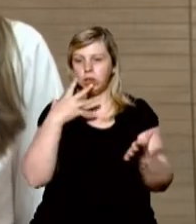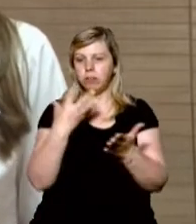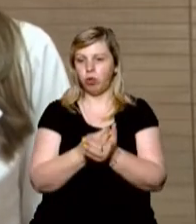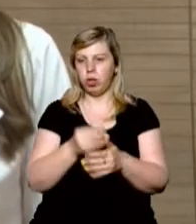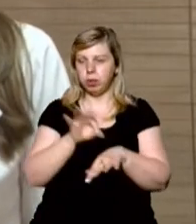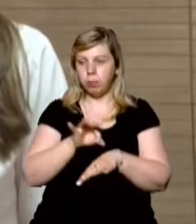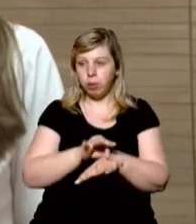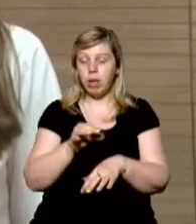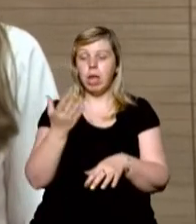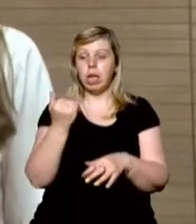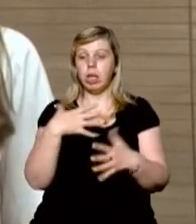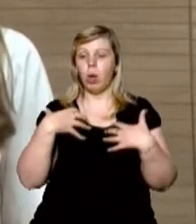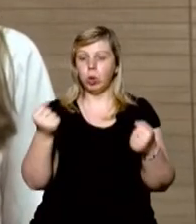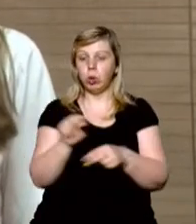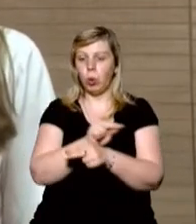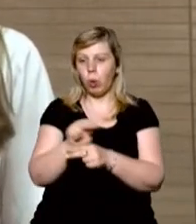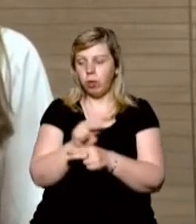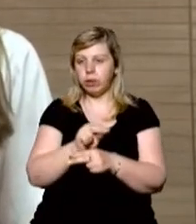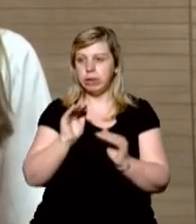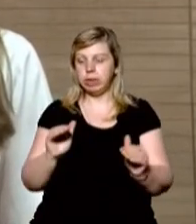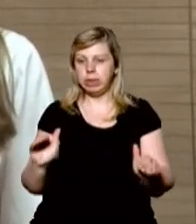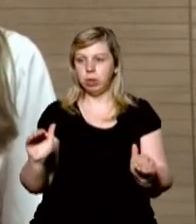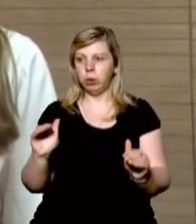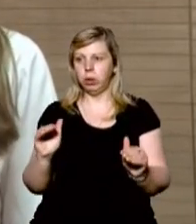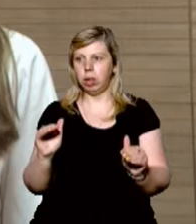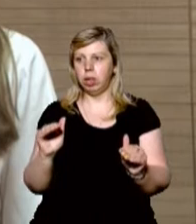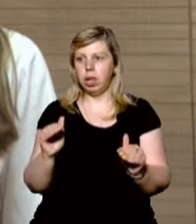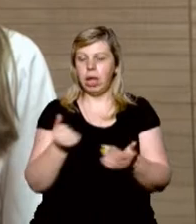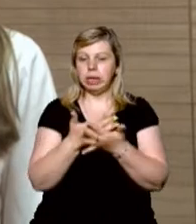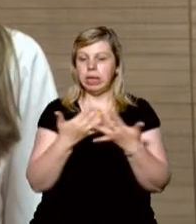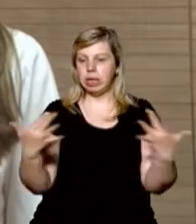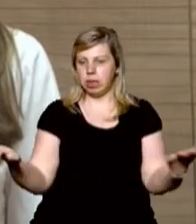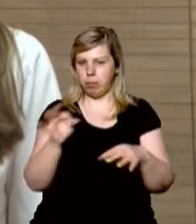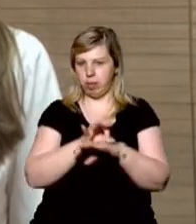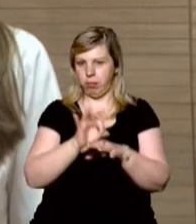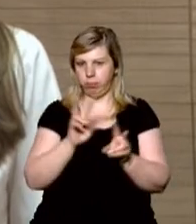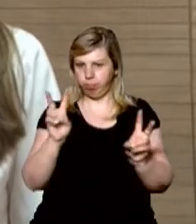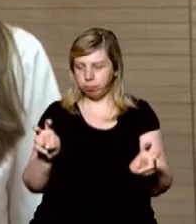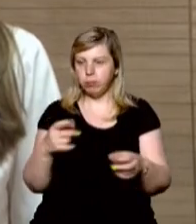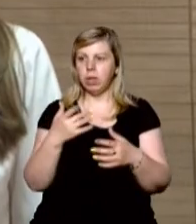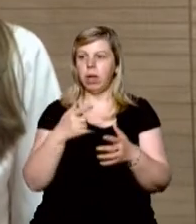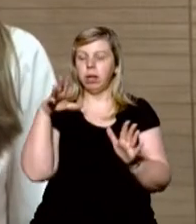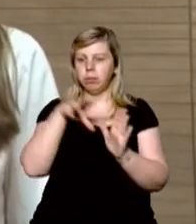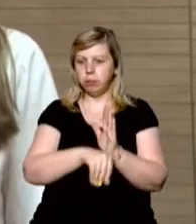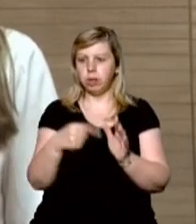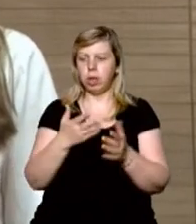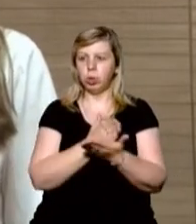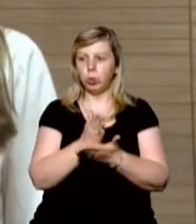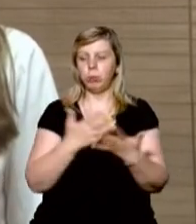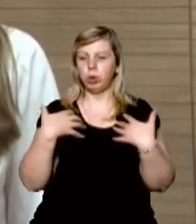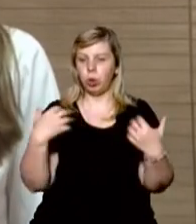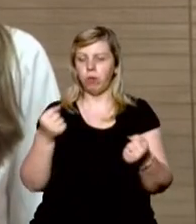покази і оздоровлювати діток з різними патологіями. Зокрема, згідно Національної служби